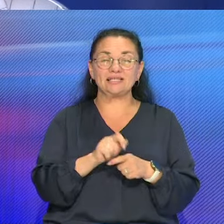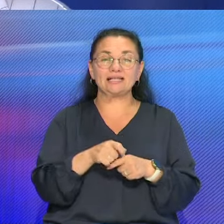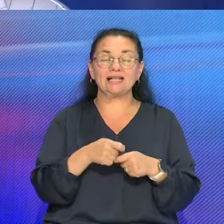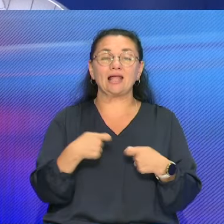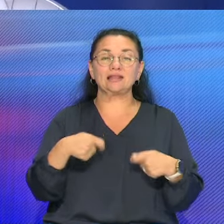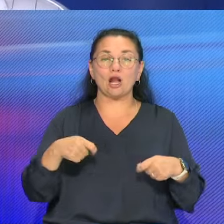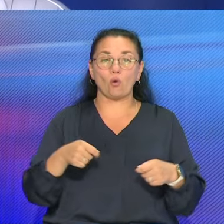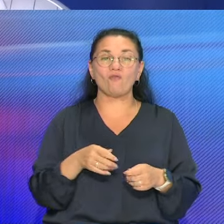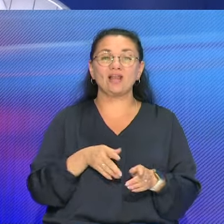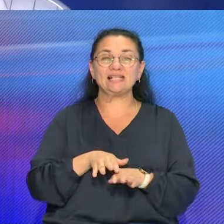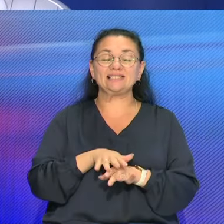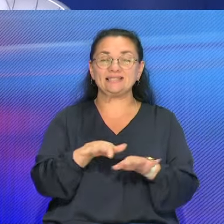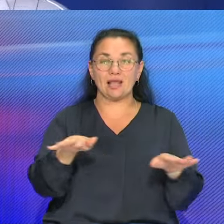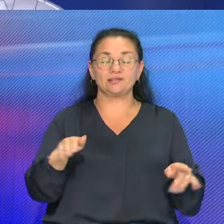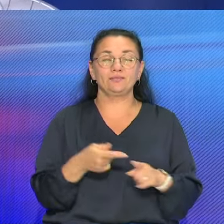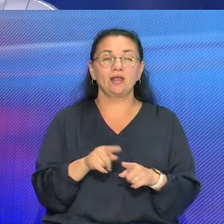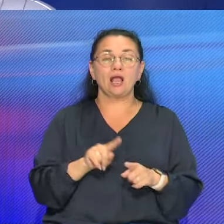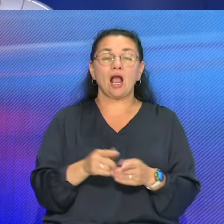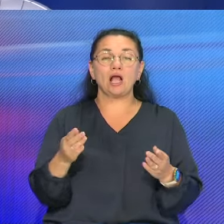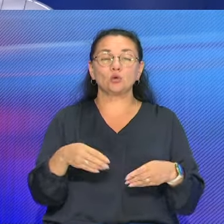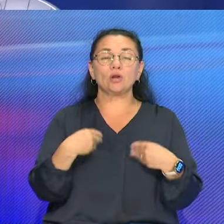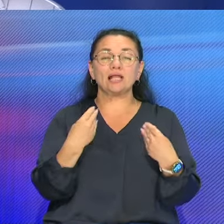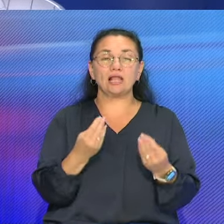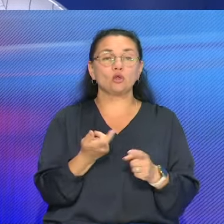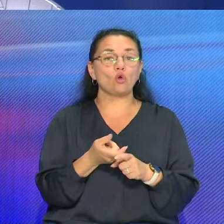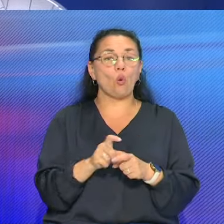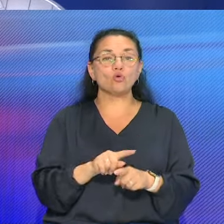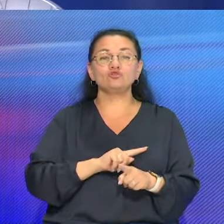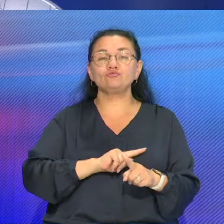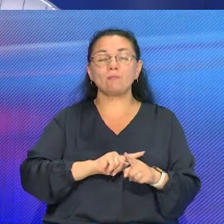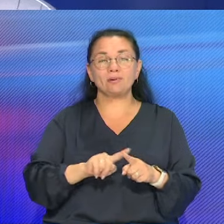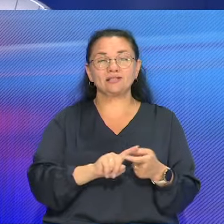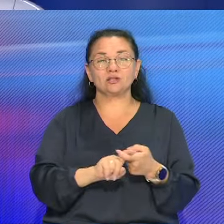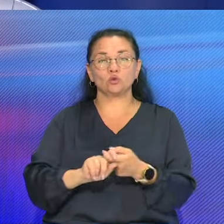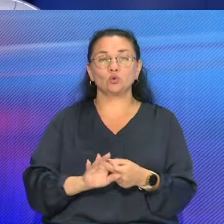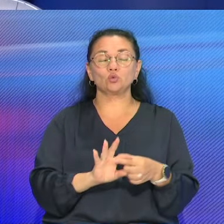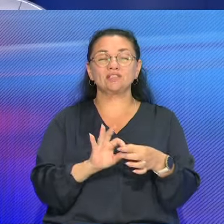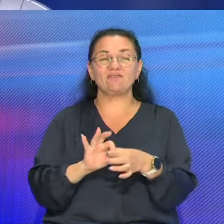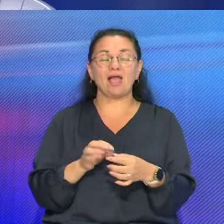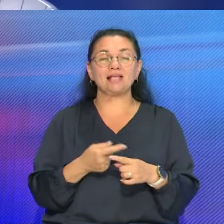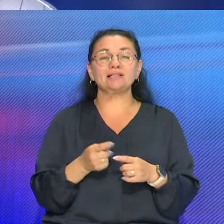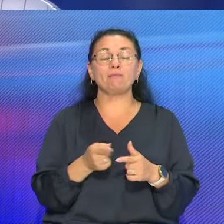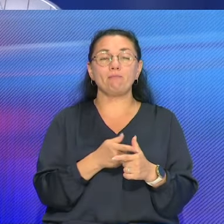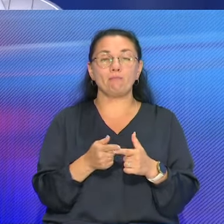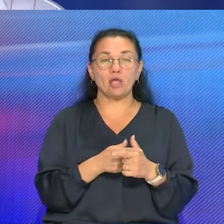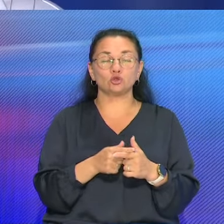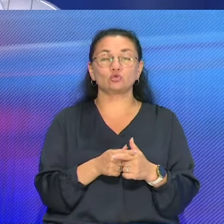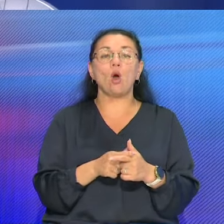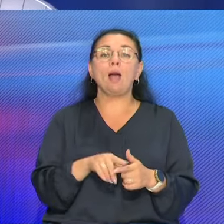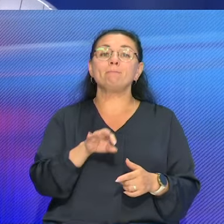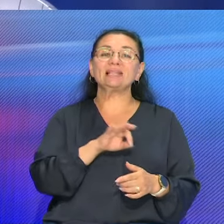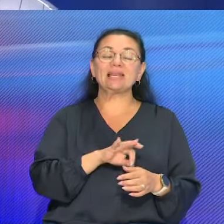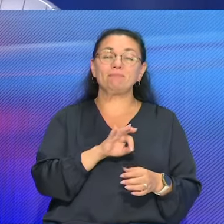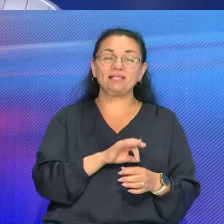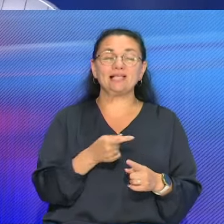лакмусовая палочка, которая дает очень быструю связь между потребителем и производителем о востребованности,